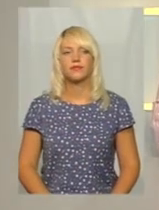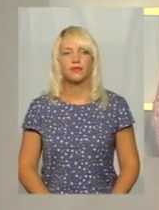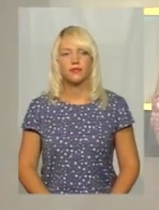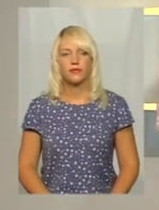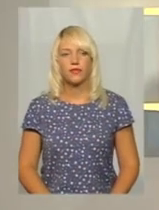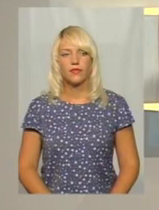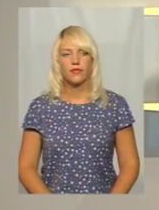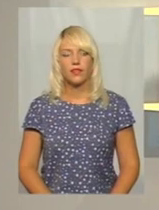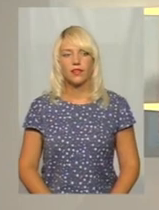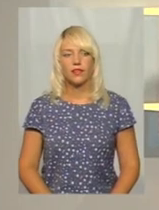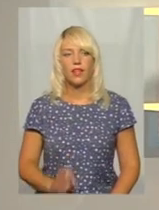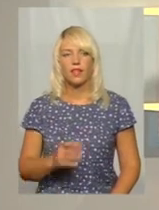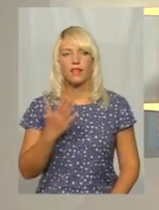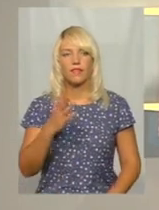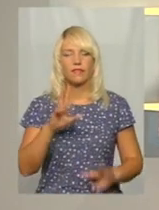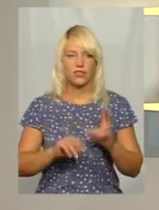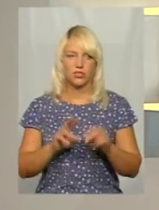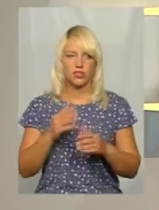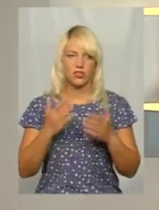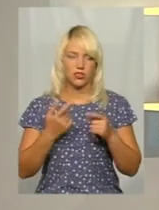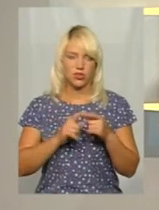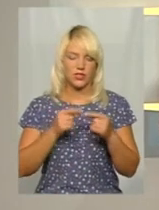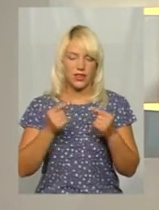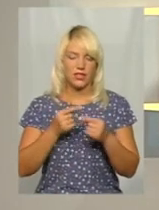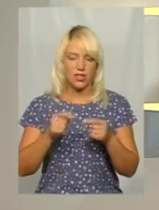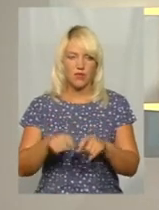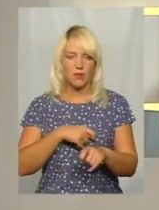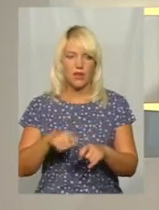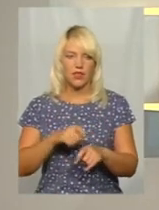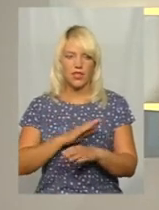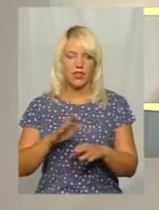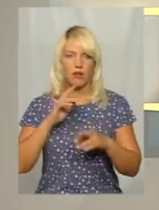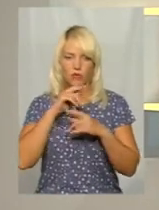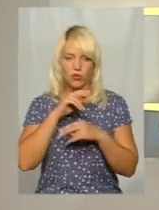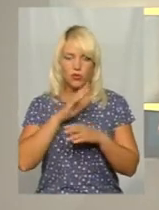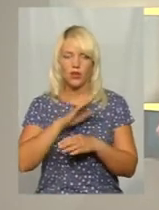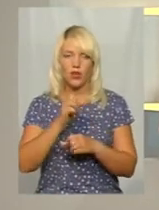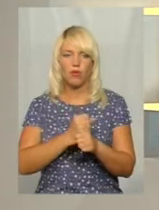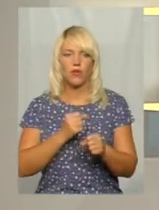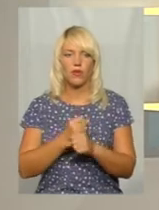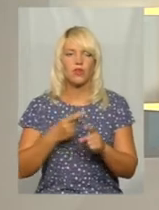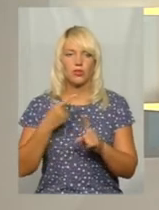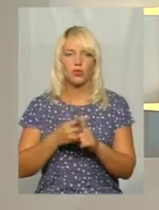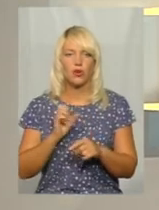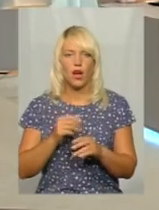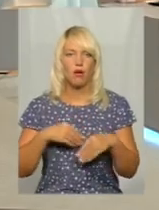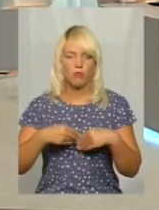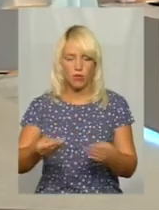Пані Ванду, а Ви як вважаєте, якщо оцей насіньовий матеріал не протруювати, не обробляти додатково, а посіяти?